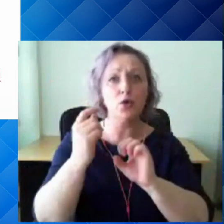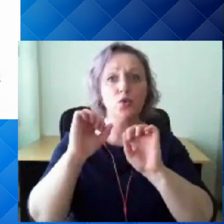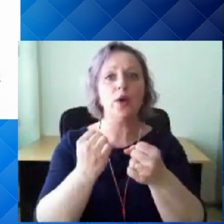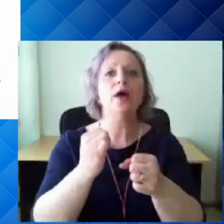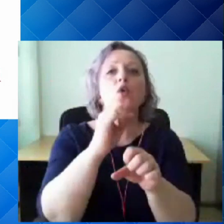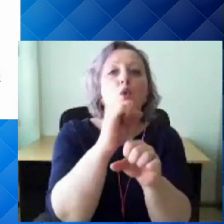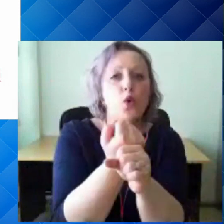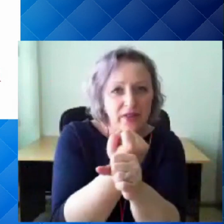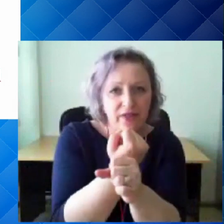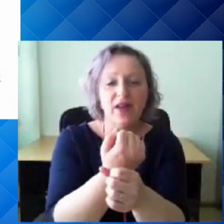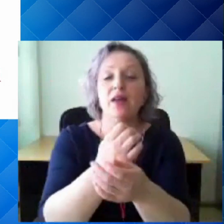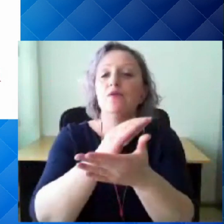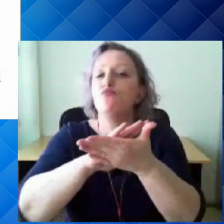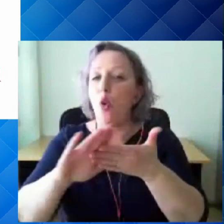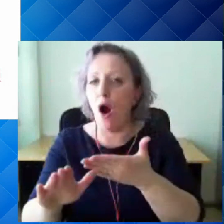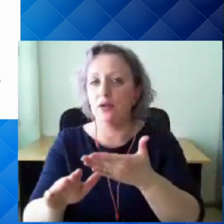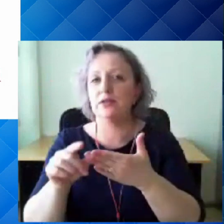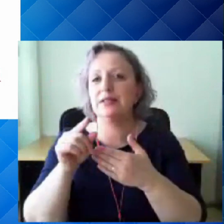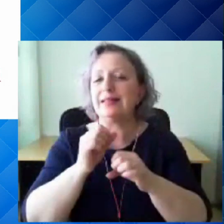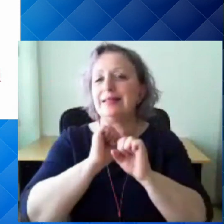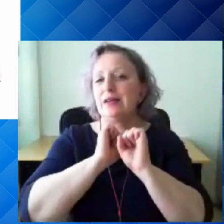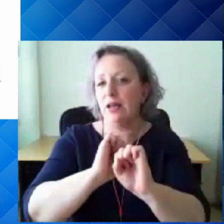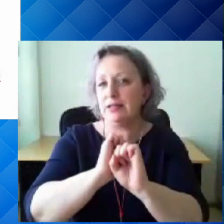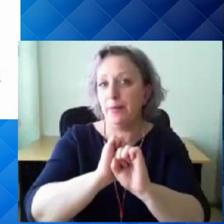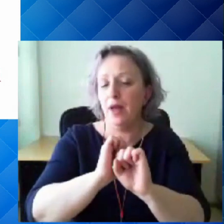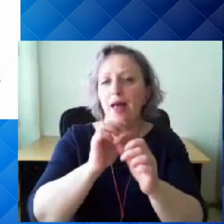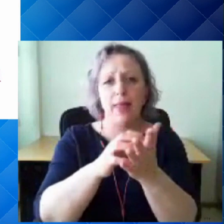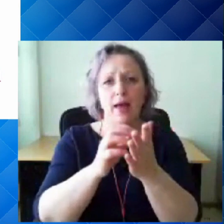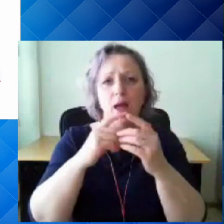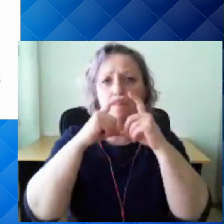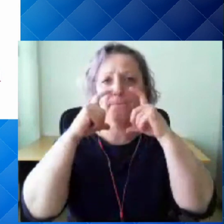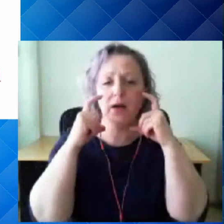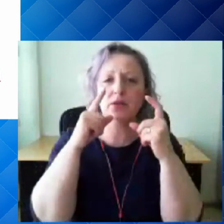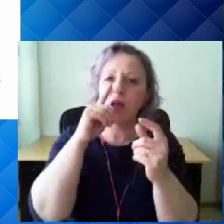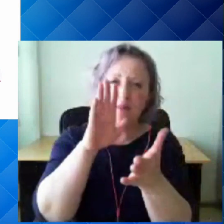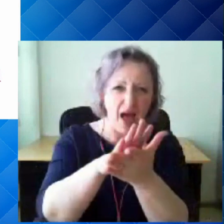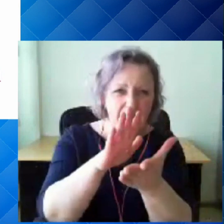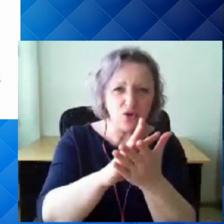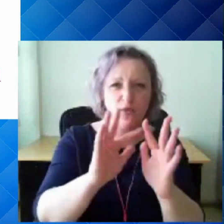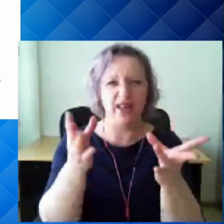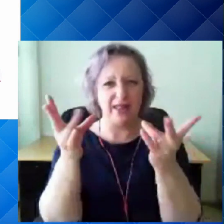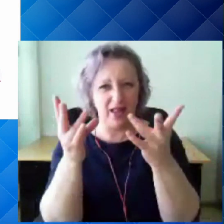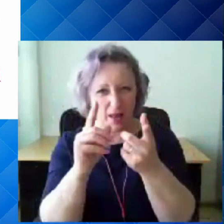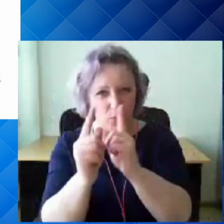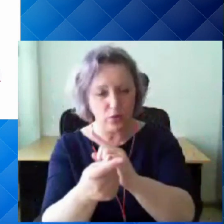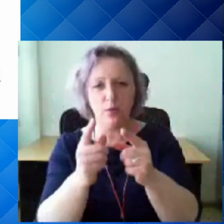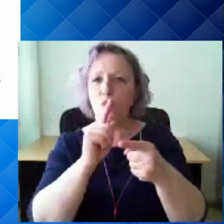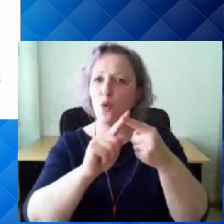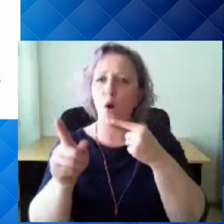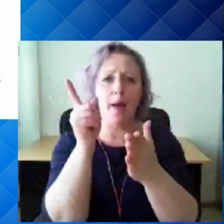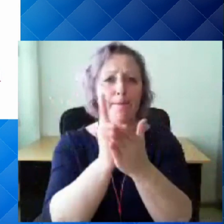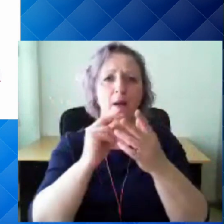puhas. See tähendab seda, et kui ta määrdub või muutub märjaks, ta tuleb ära vahetada.